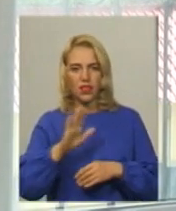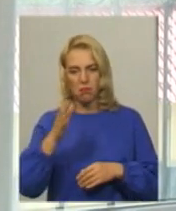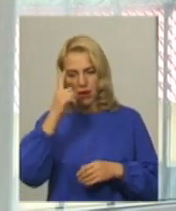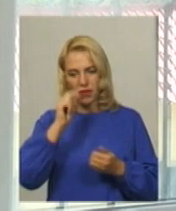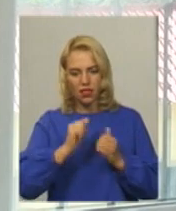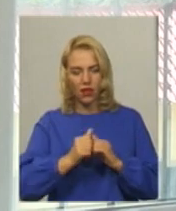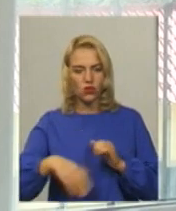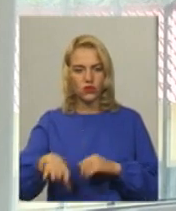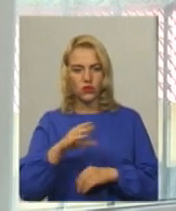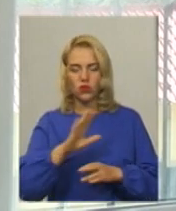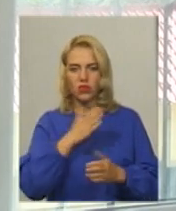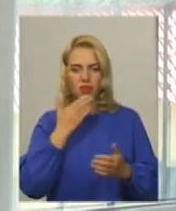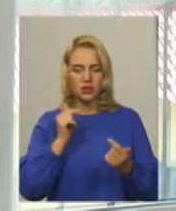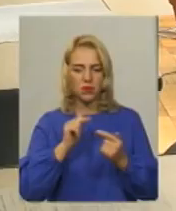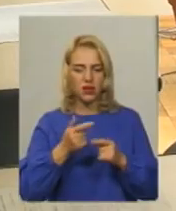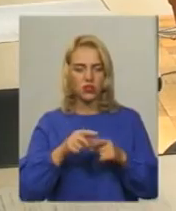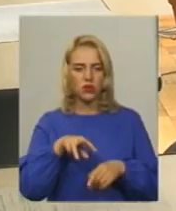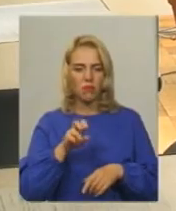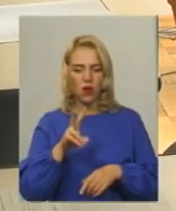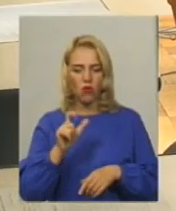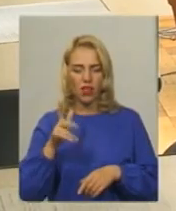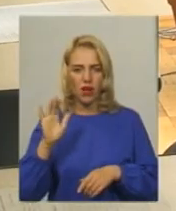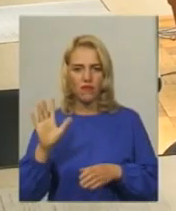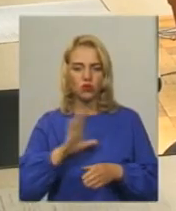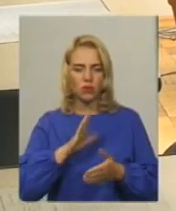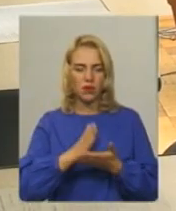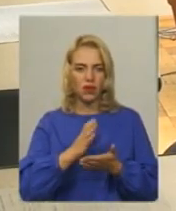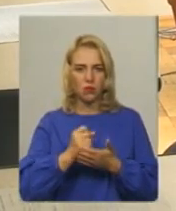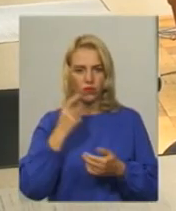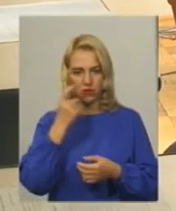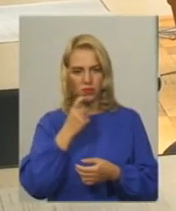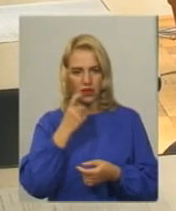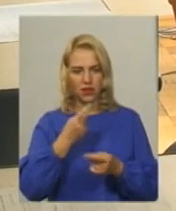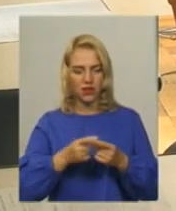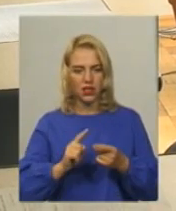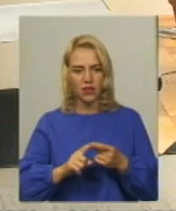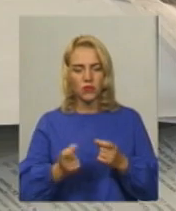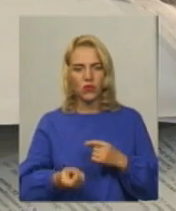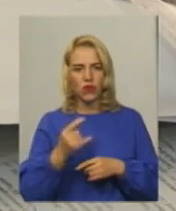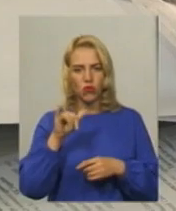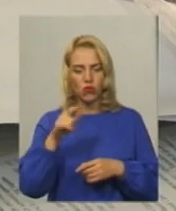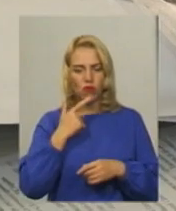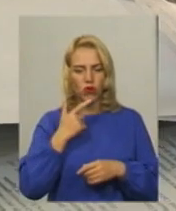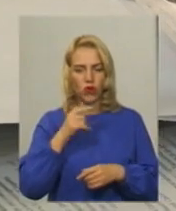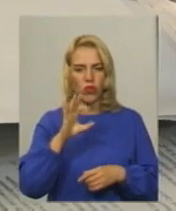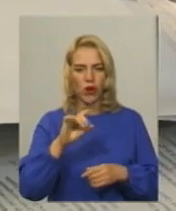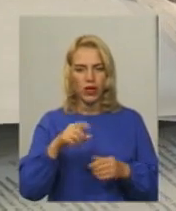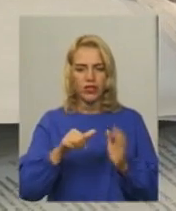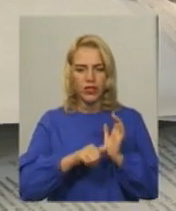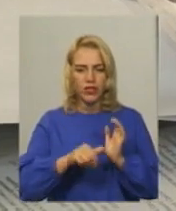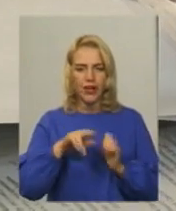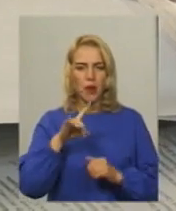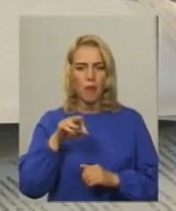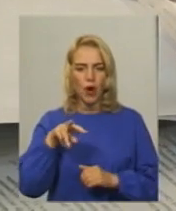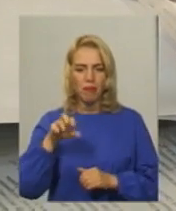Не заперечує Роман Миколаїв і те, що за кермом перебував у стані алкогольного сп'яніння У його крові виявили 0,61 проміли